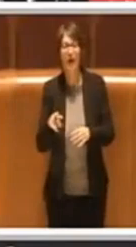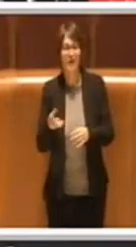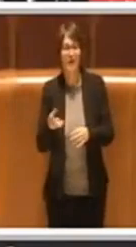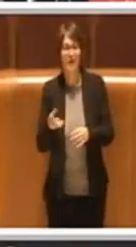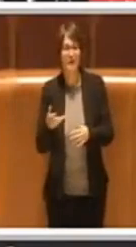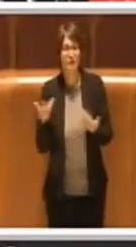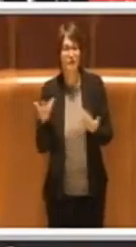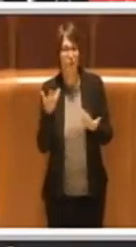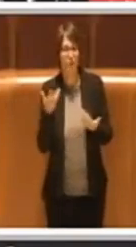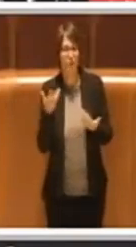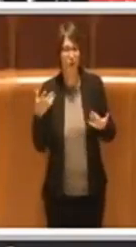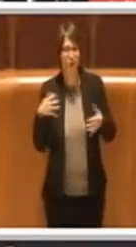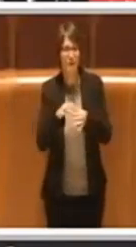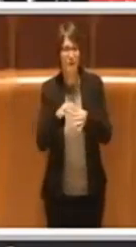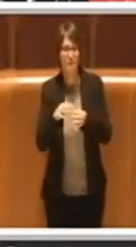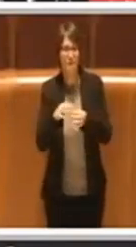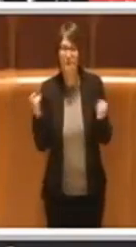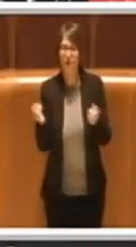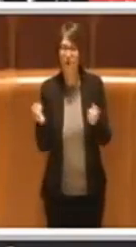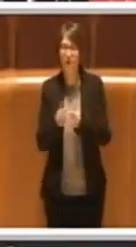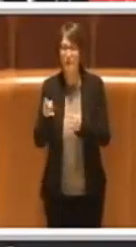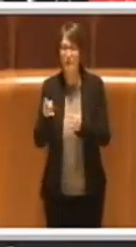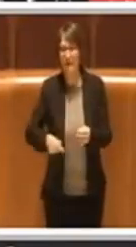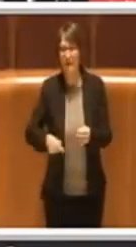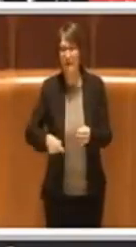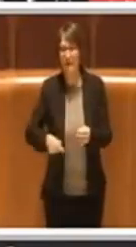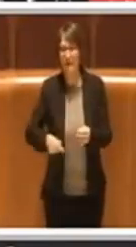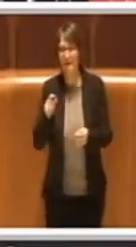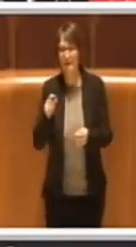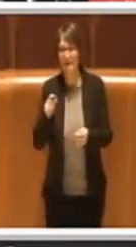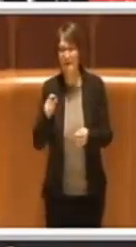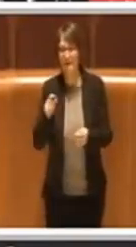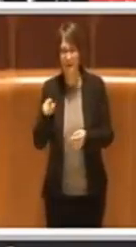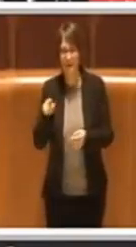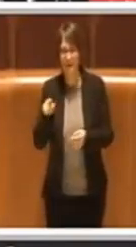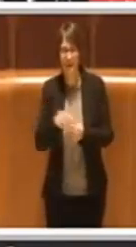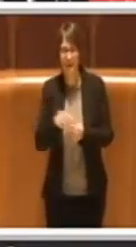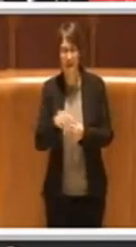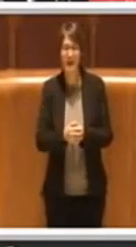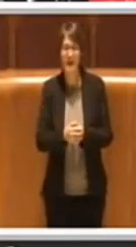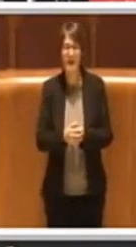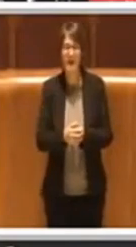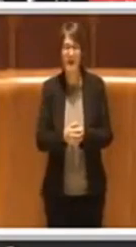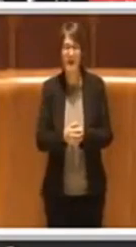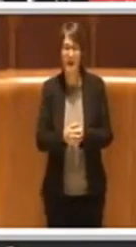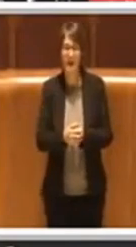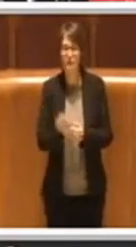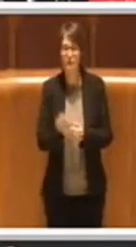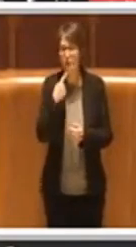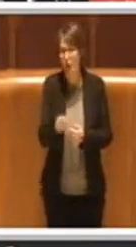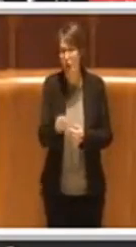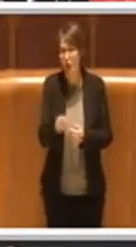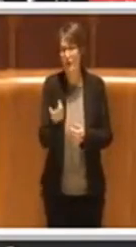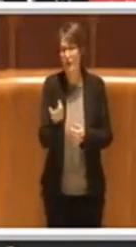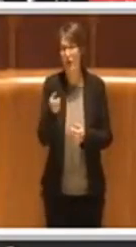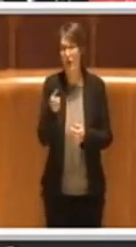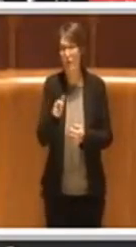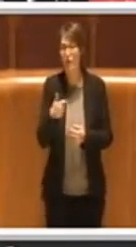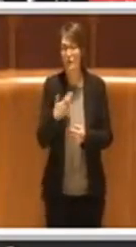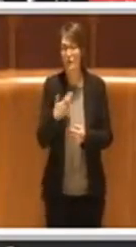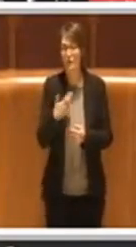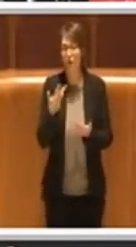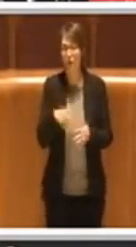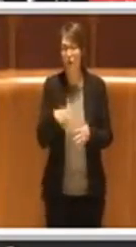favorevolmente, ma lo dico anche al nostro atto, quello che a quanto pare non risulta essere preso a protocollo, che chiedeva più o meno la stessa cosa,